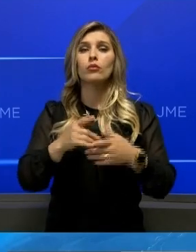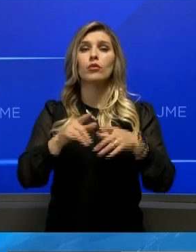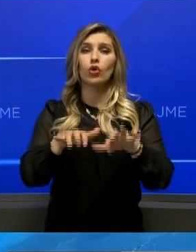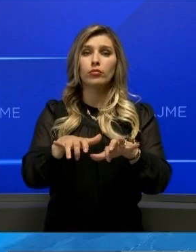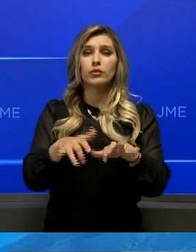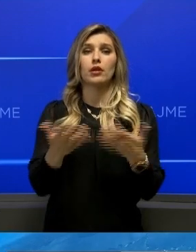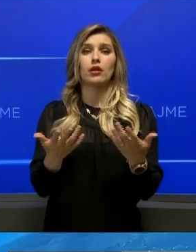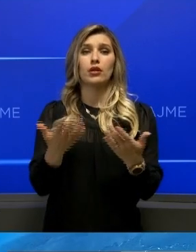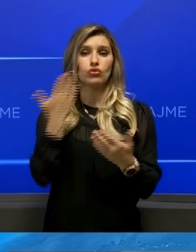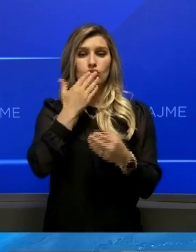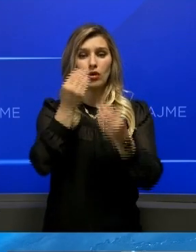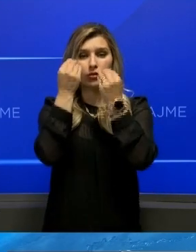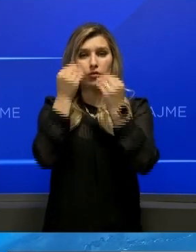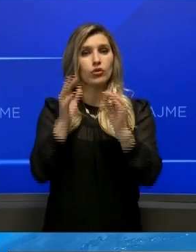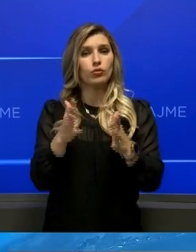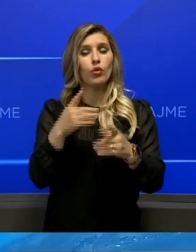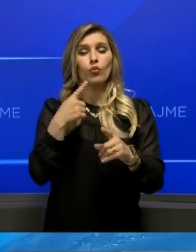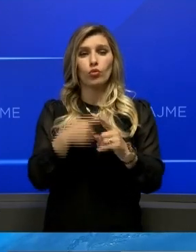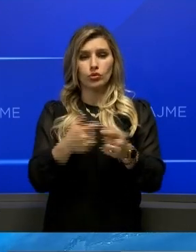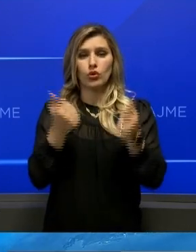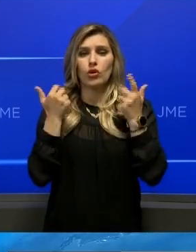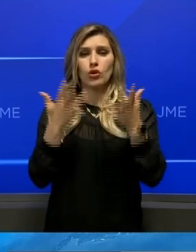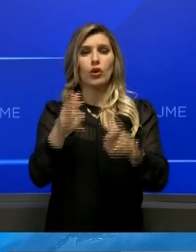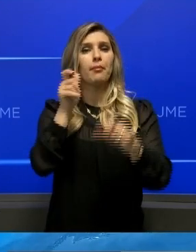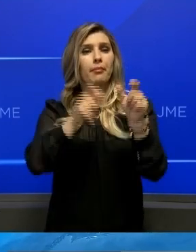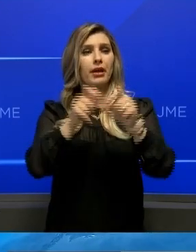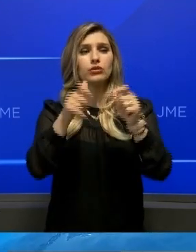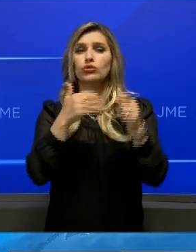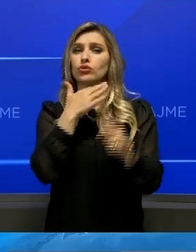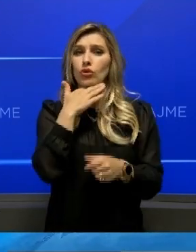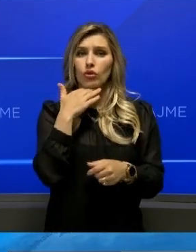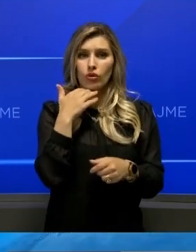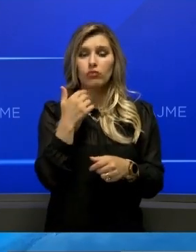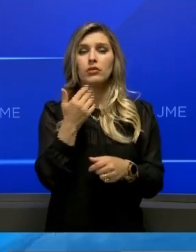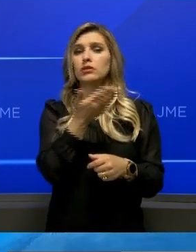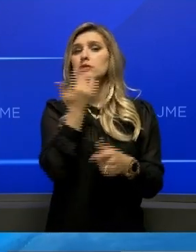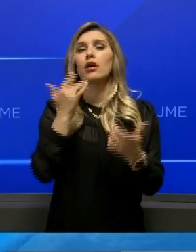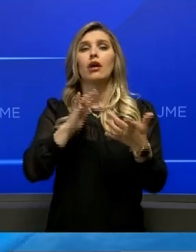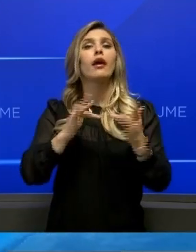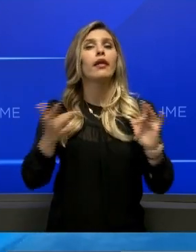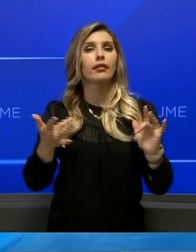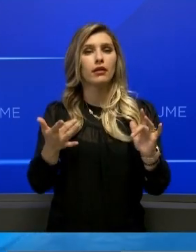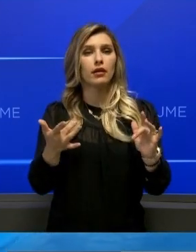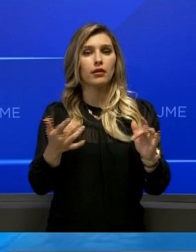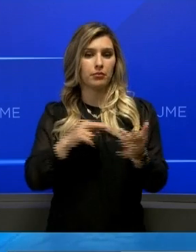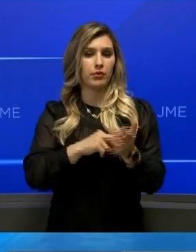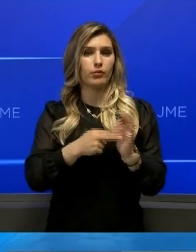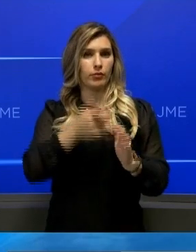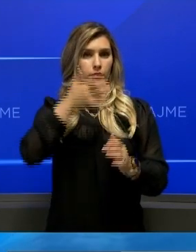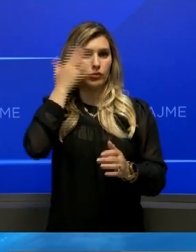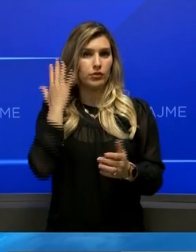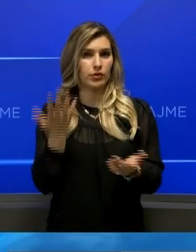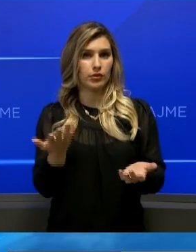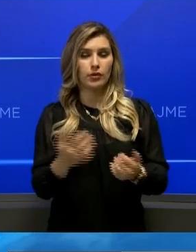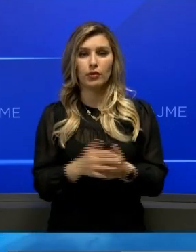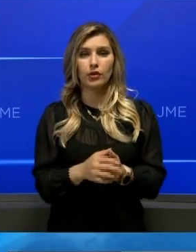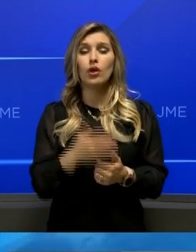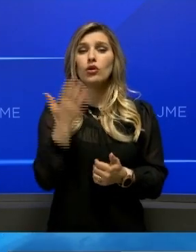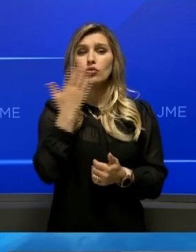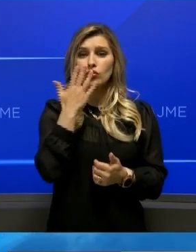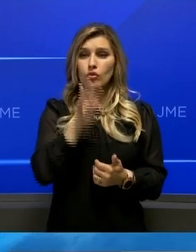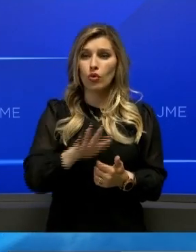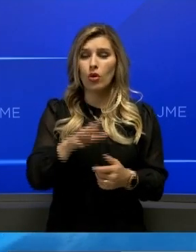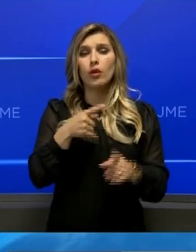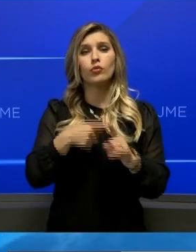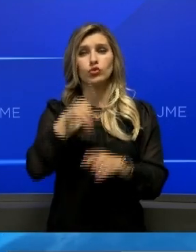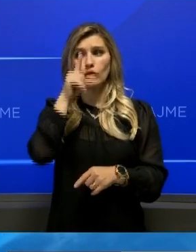mësimin online, po ashtu një numëri madhë të tyre nuk ishin fare qasje në internet që është edhe më shqetsuete. Shkolla dhe komunat